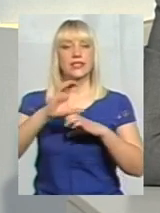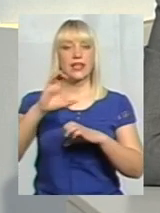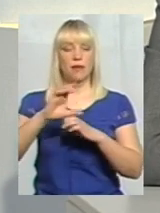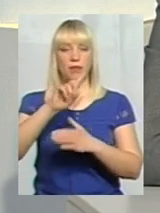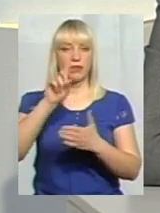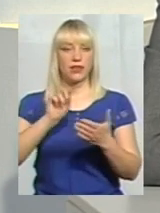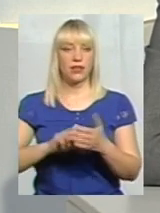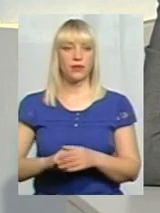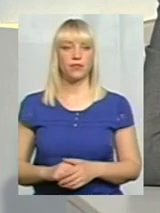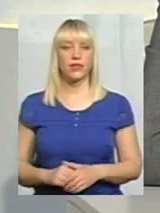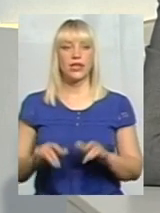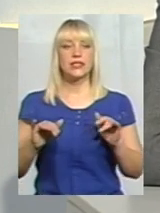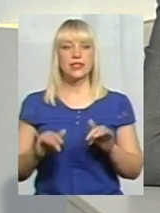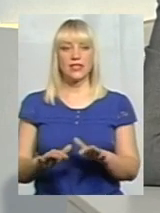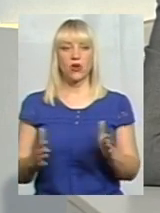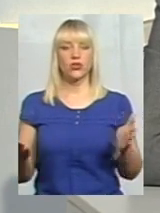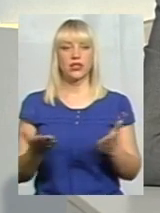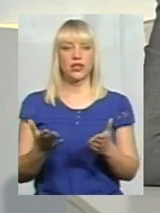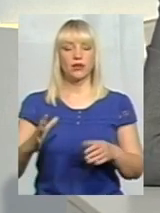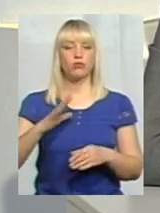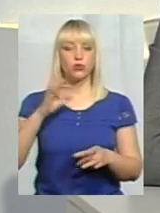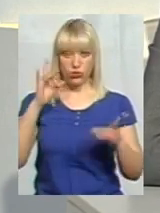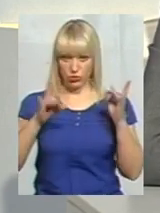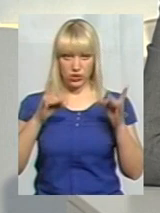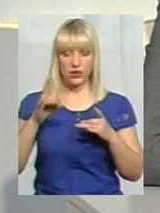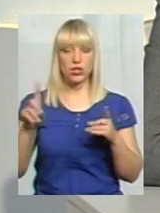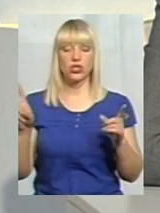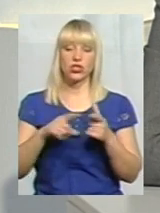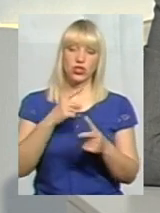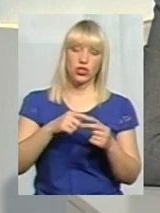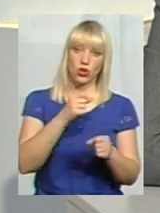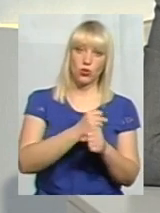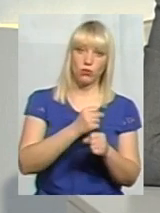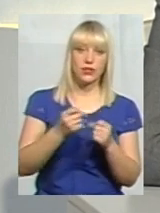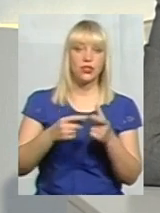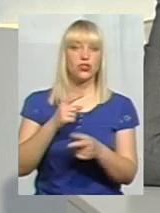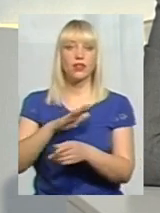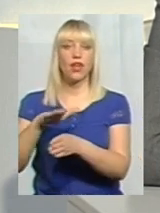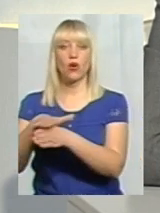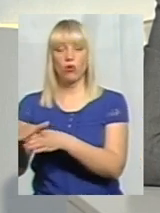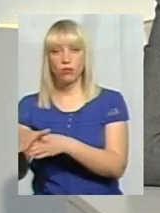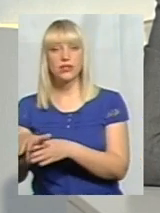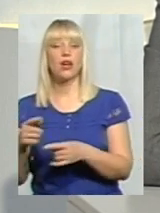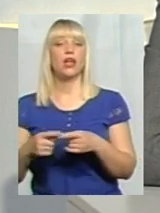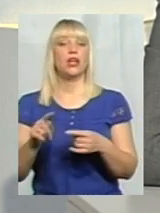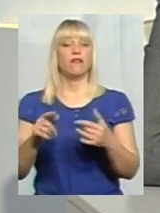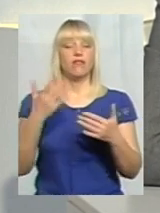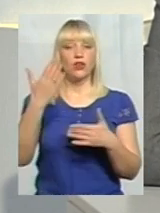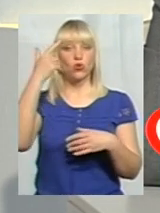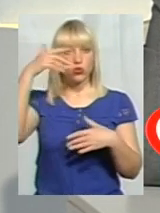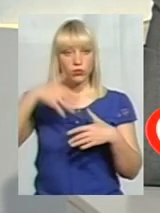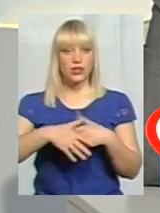Заходи м'яків, були озвучені те, чи робиться, чи не робиться. Ви розумієте, що на сьогодні всі